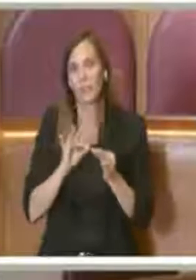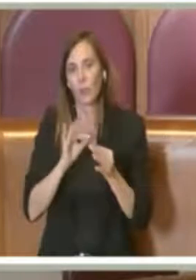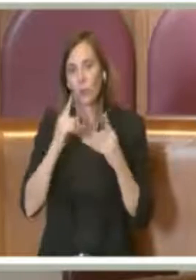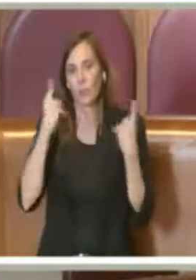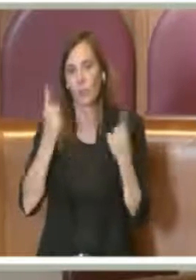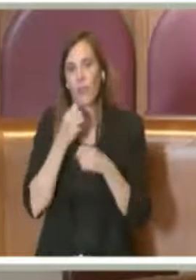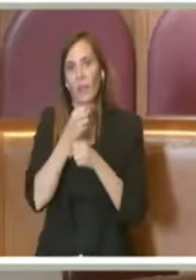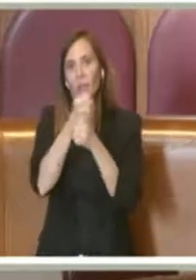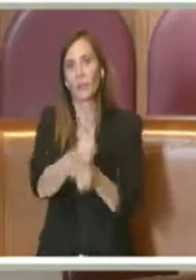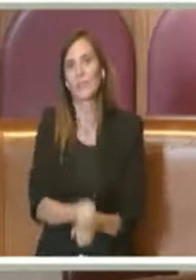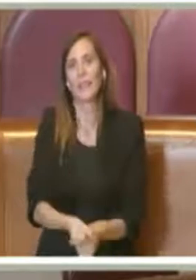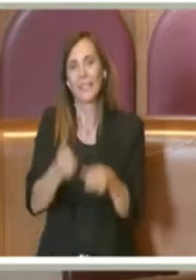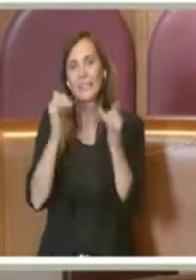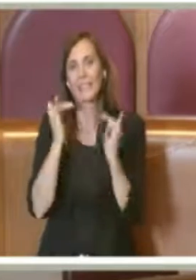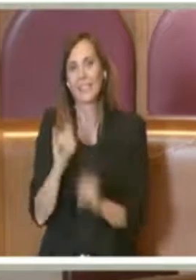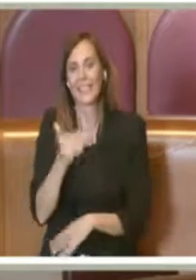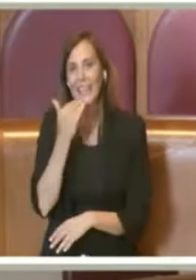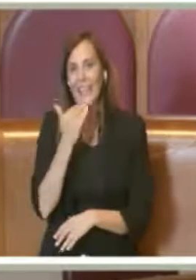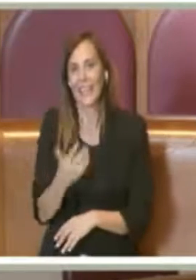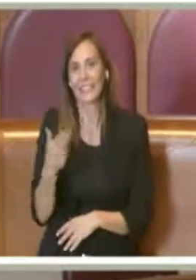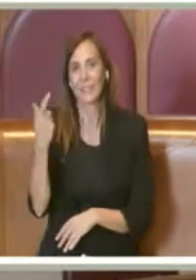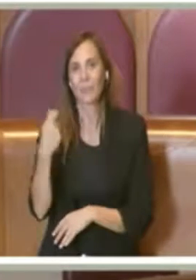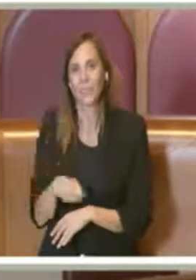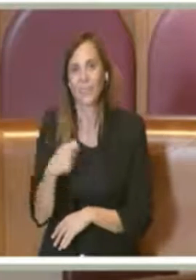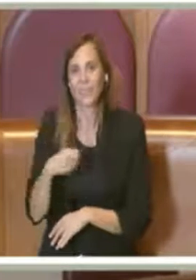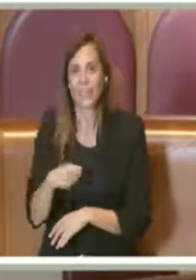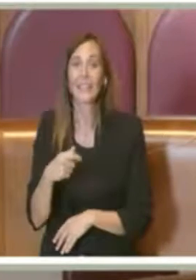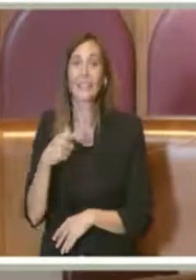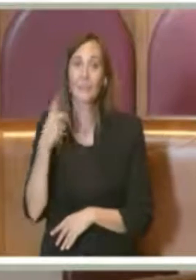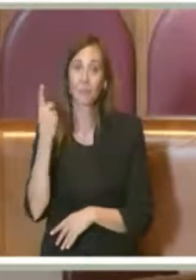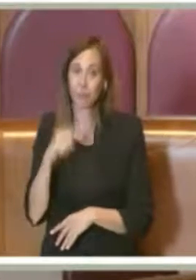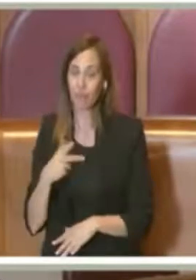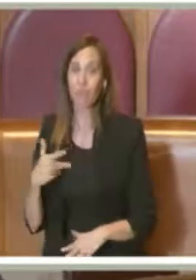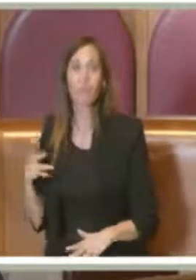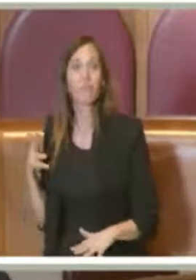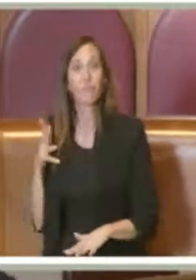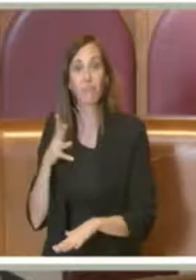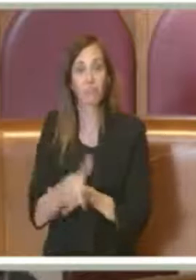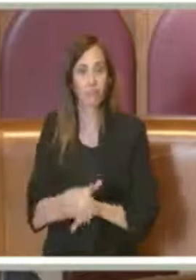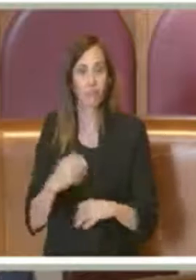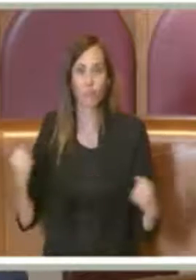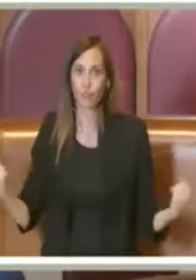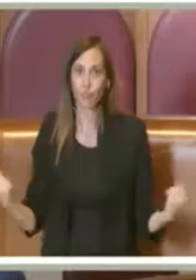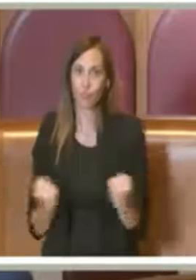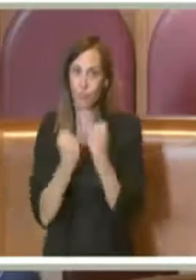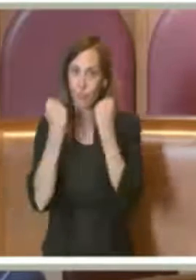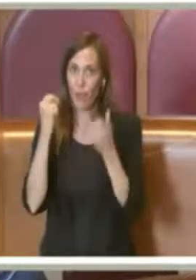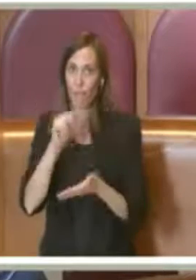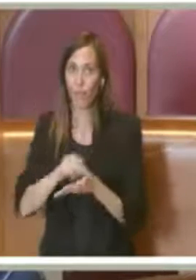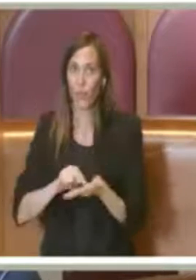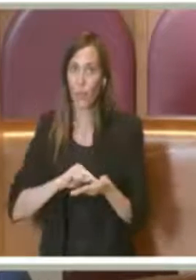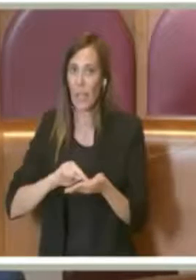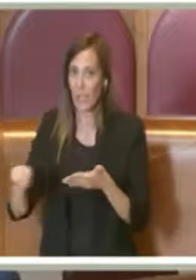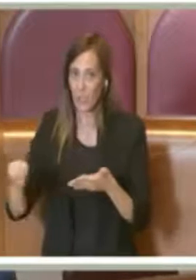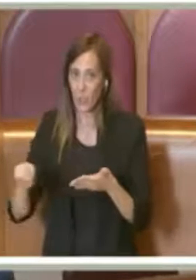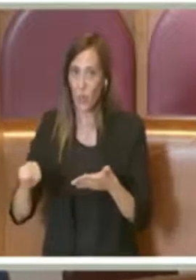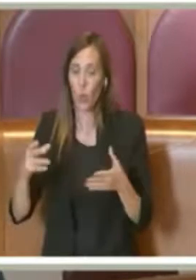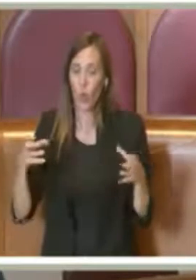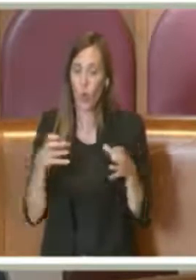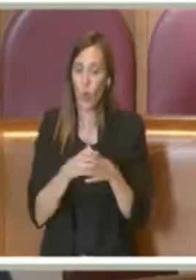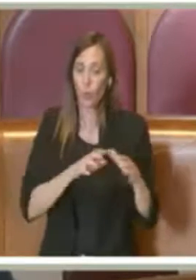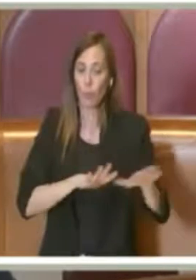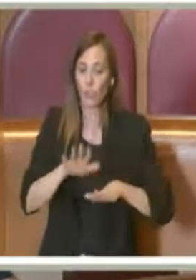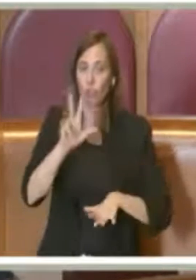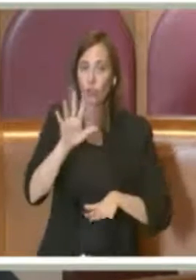Grazie Presidente. Devo fare questo intervento in votazione in difformità dal gruppo del